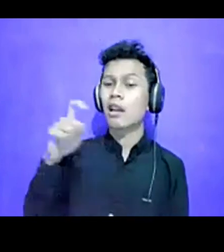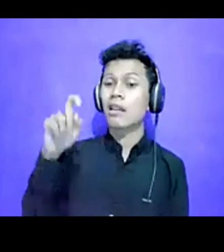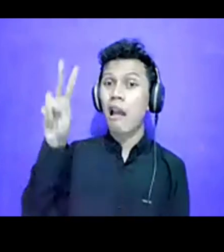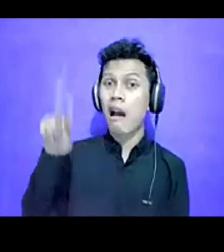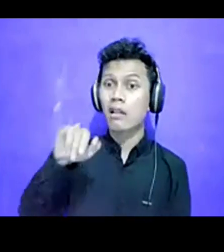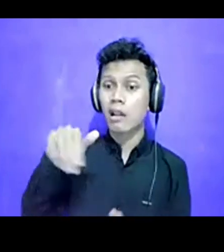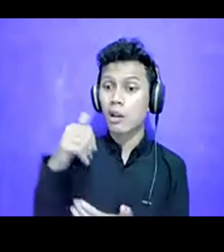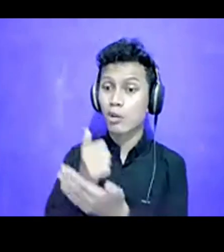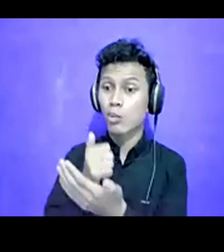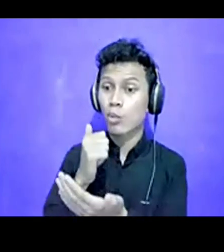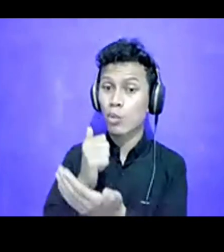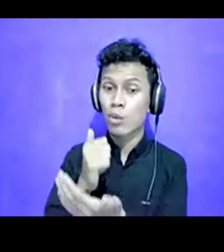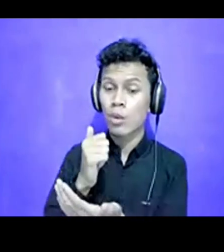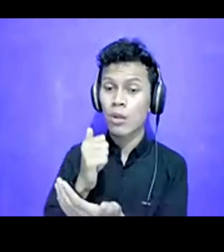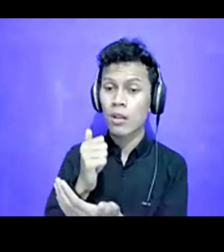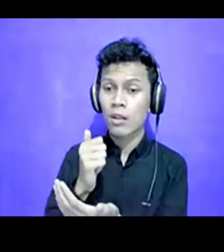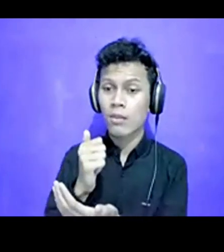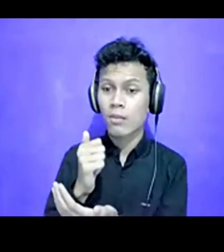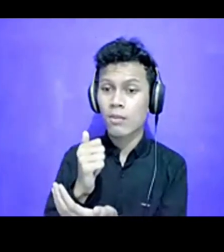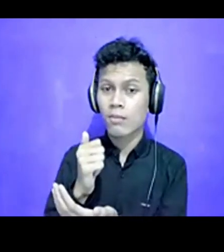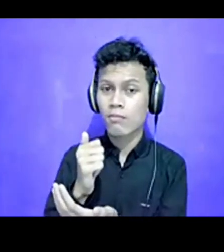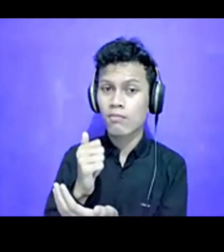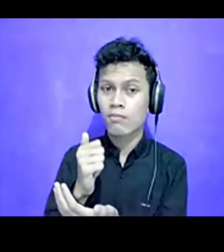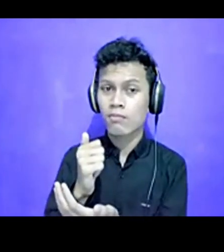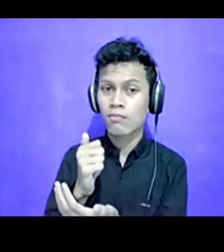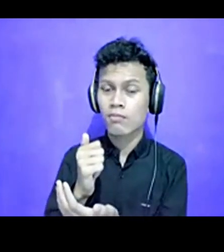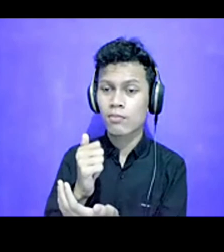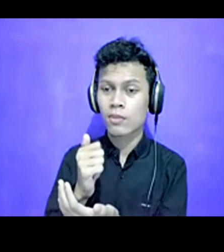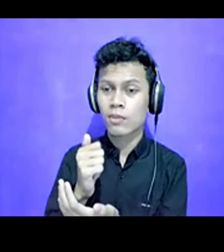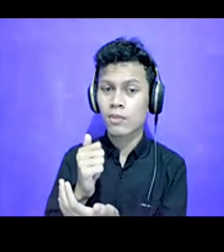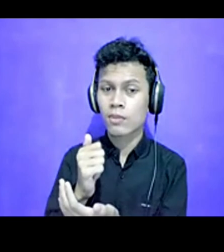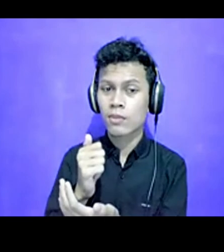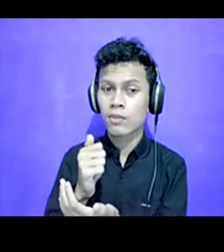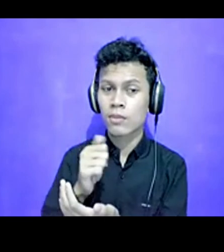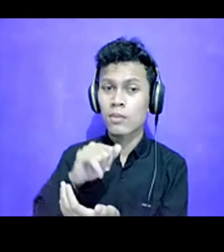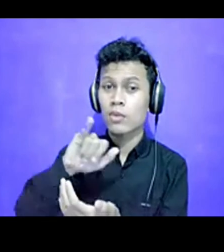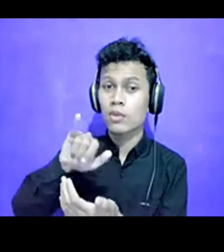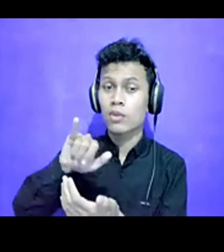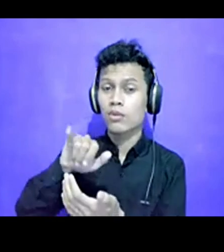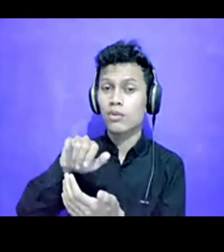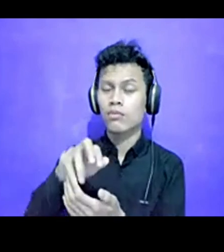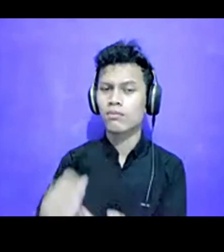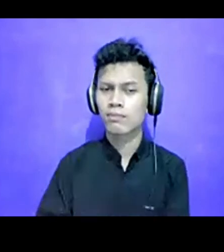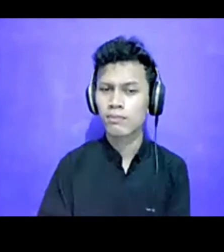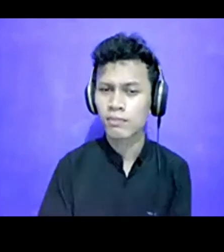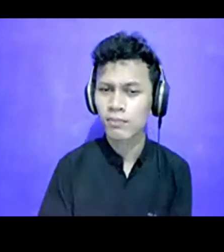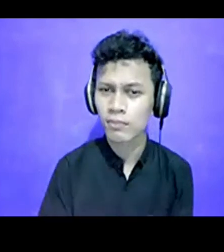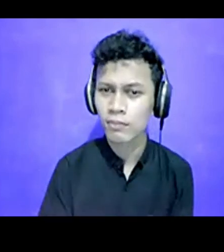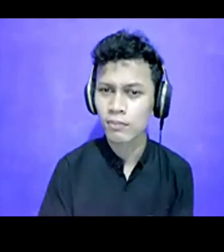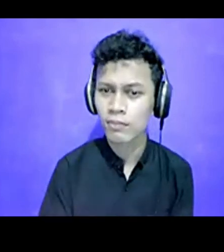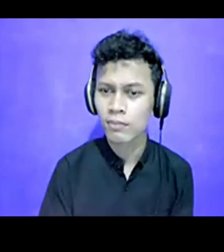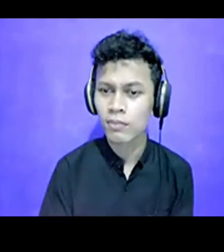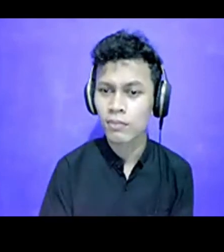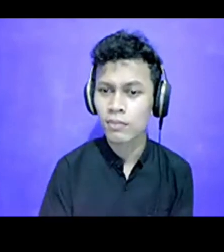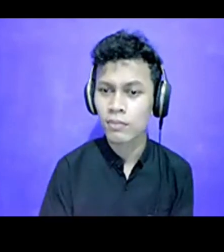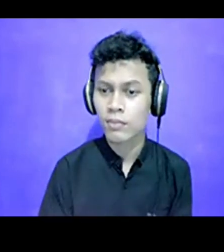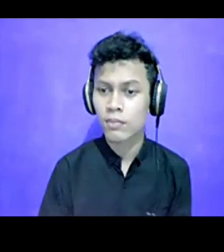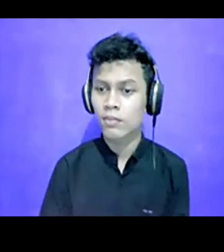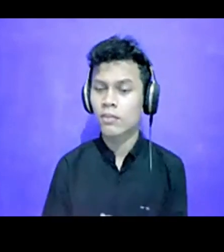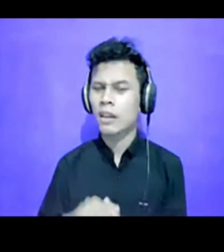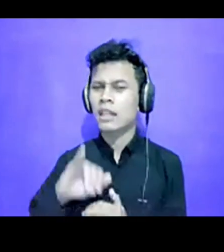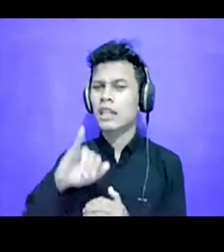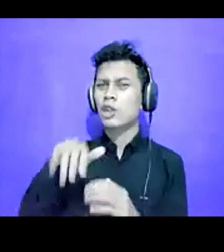pendekatan jurnalisme data ini adalah salah satu alternatif untuk